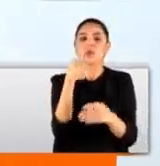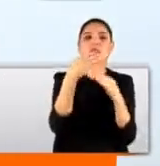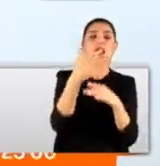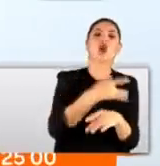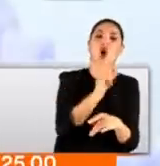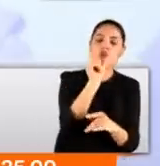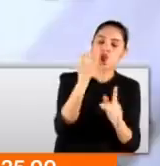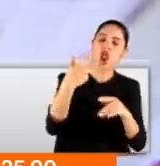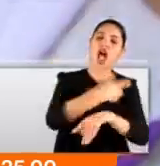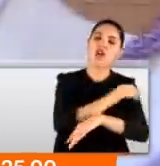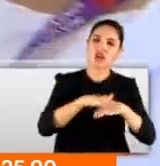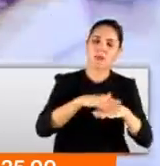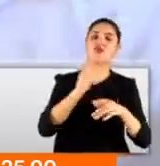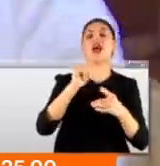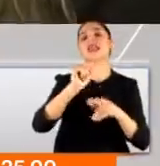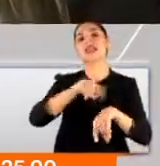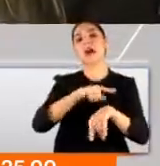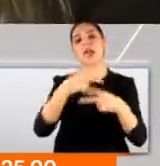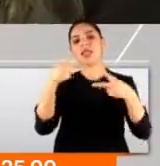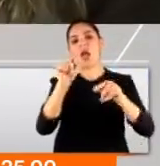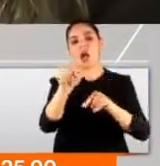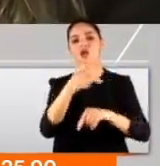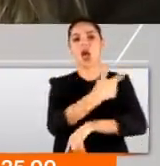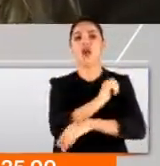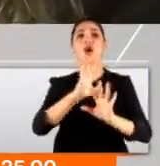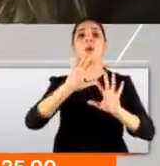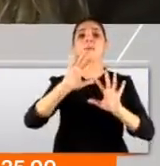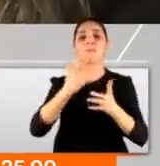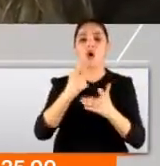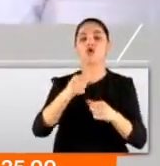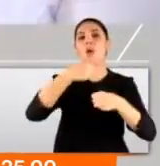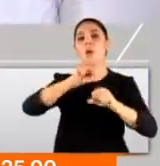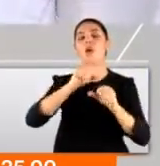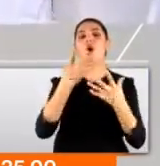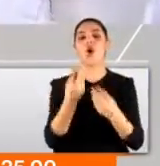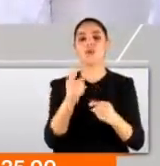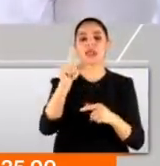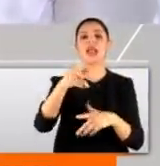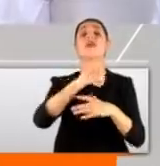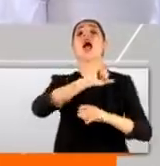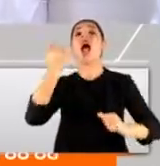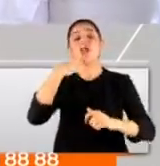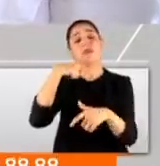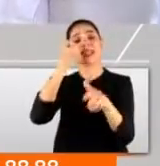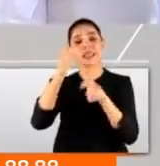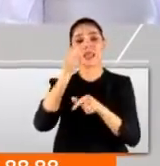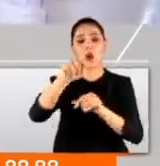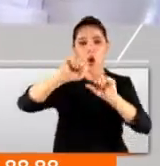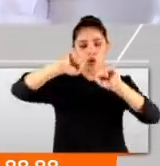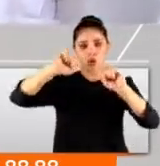gönüllüleri aşı yapacağımız zaman açıyoruz dolabımızı. Evet aşının bozulmaması, ıssatmasına uğramaması lazım. Açmamaya dikkat ediyoruz çünkü o